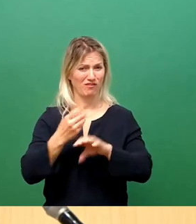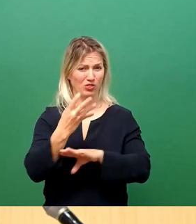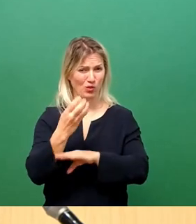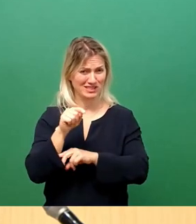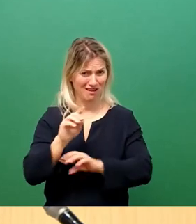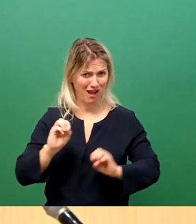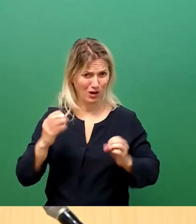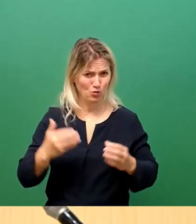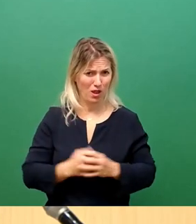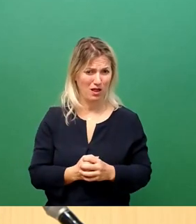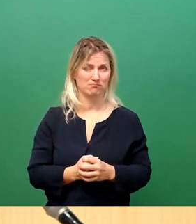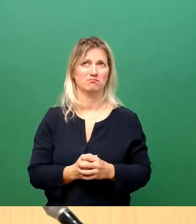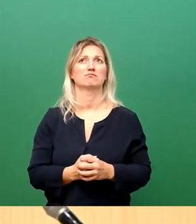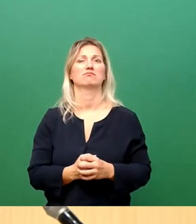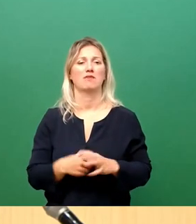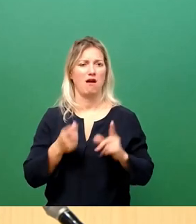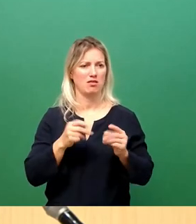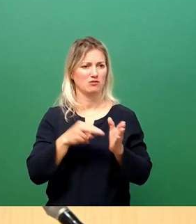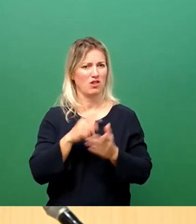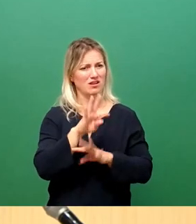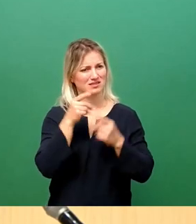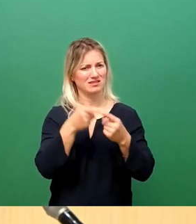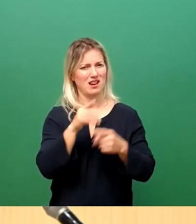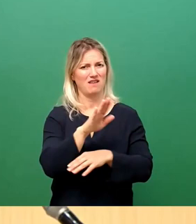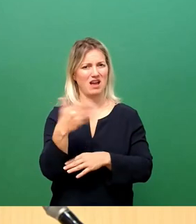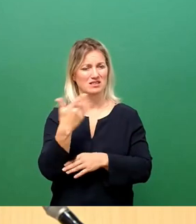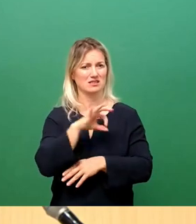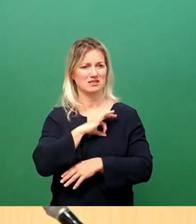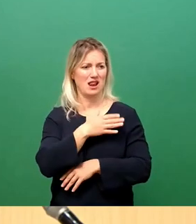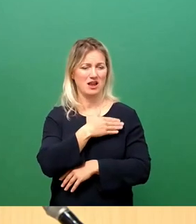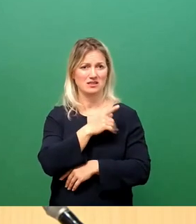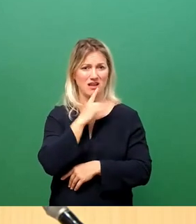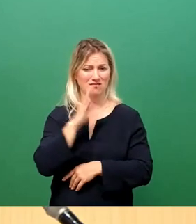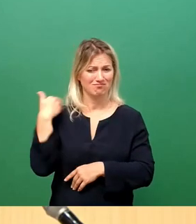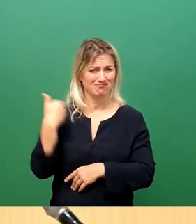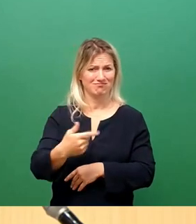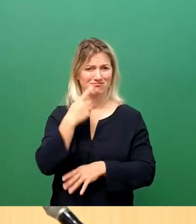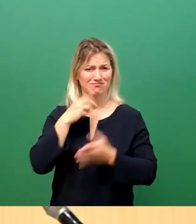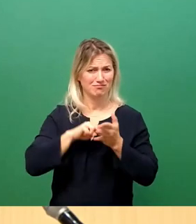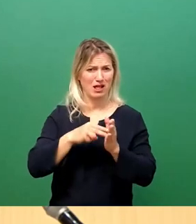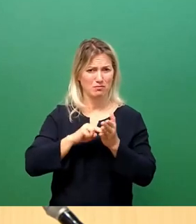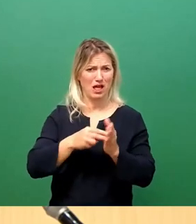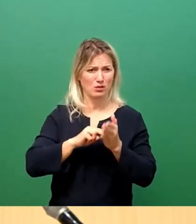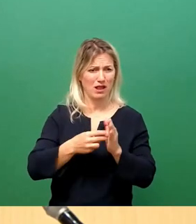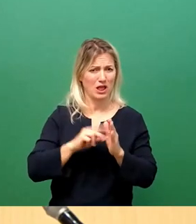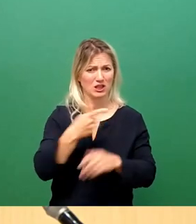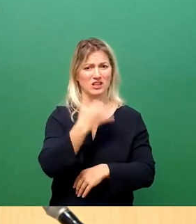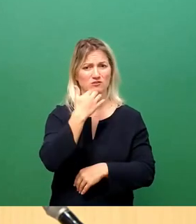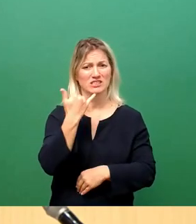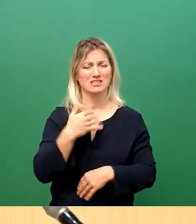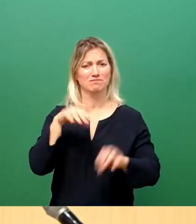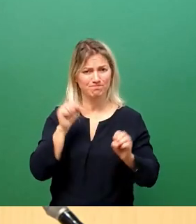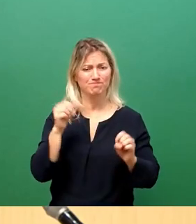laut Antragsteller gehen? Die Linke möchte nach Jahrzehnten der Planung über Möglichkeiten sprechen, wie dieses Vorhaben beschleunigt werden könnte.